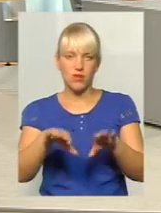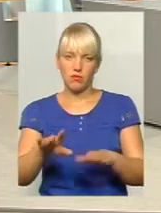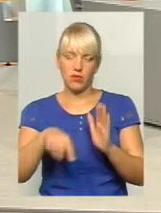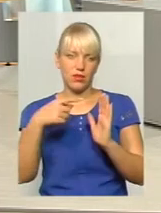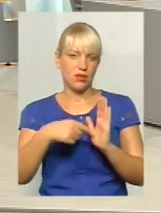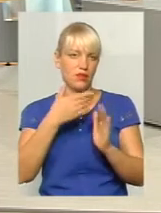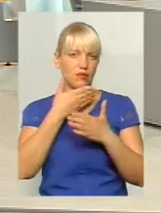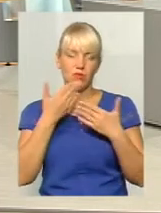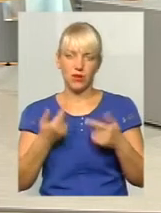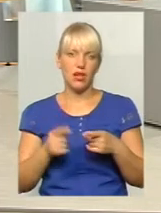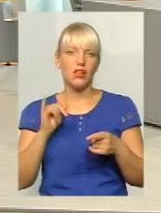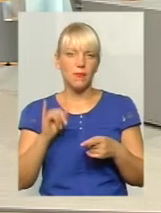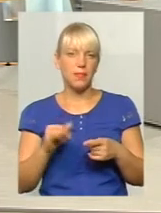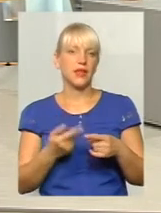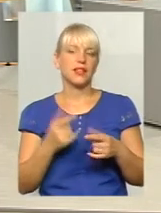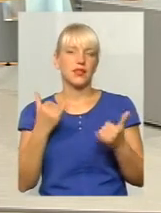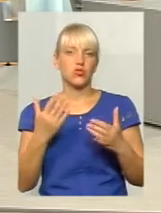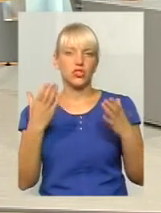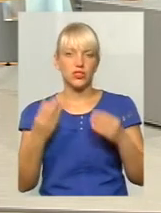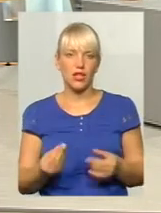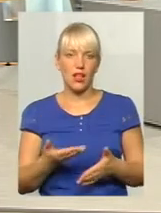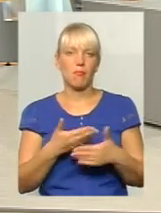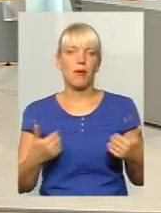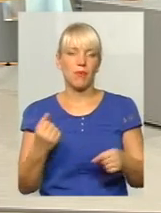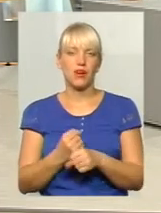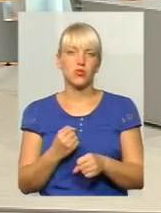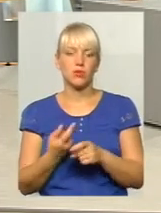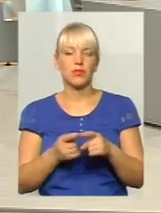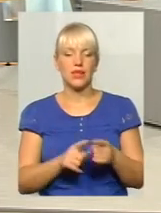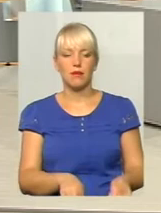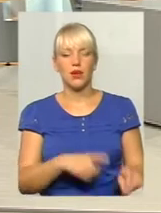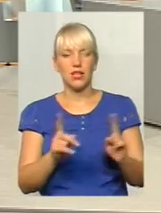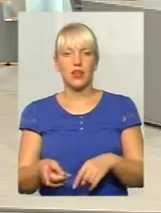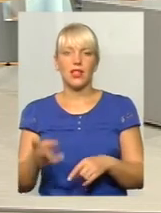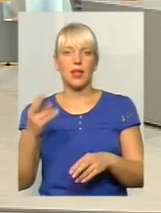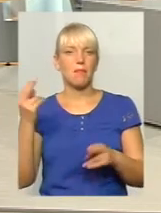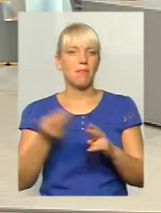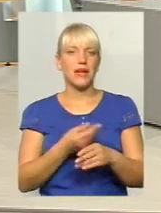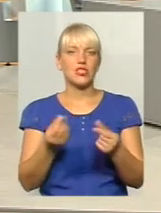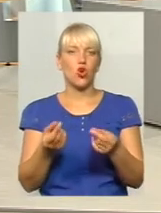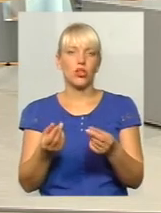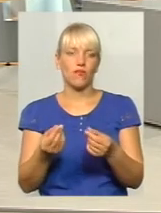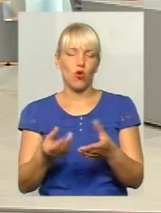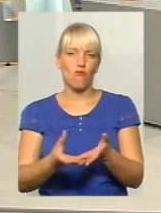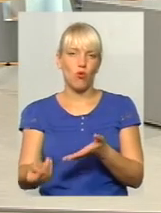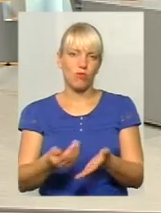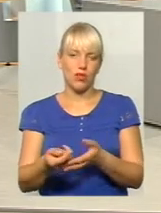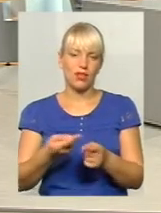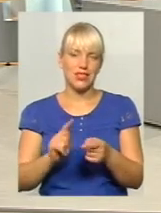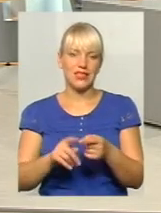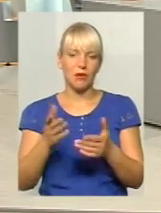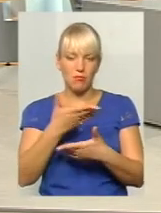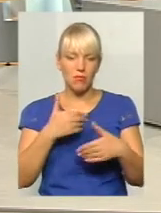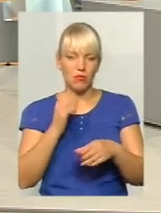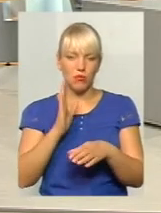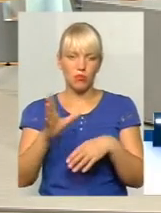ідеї, над ними ми на сьогоднішній день працюємо. Це перехід на безготівкову оплату, ми працюємо спільно з управлінням праці та